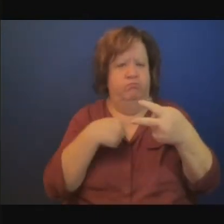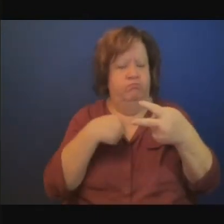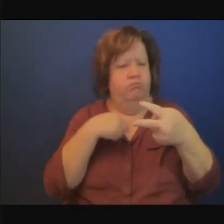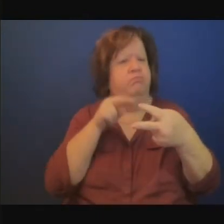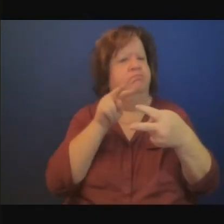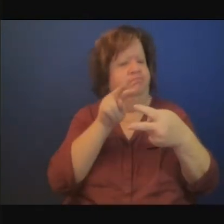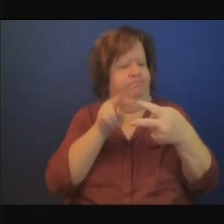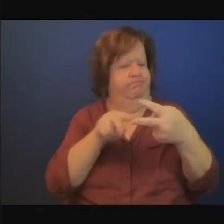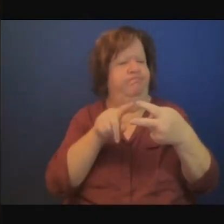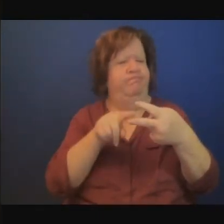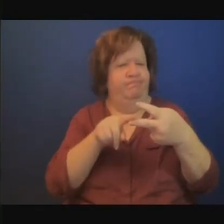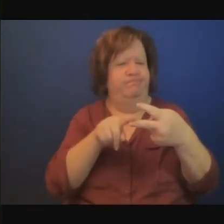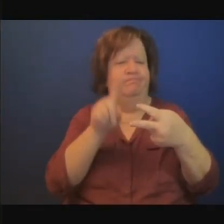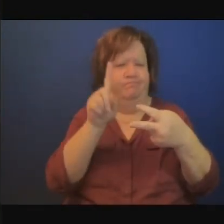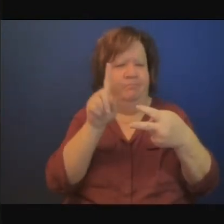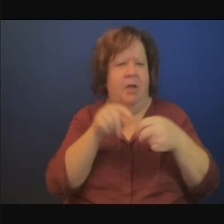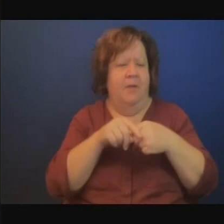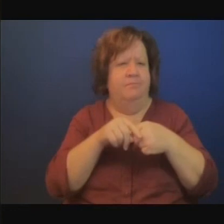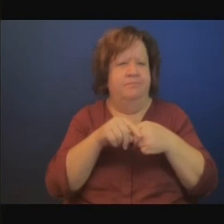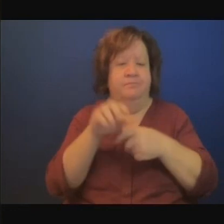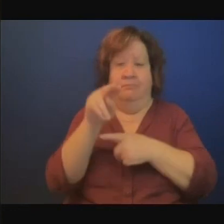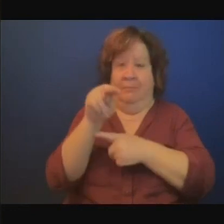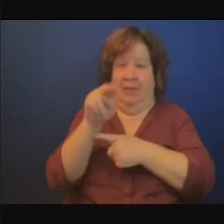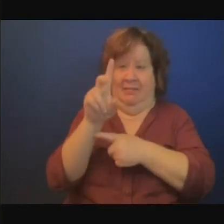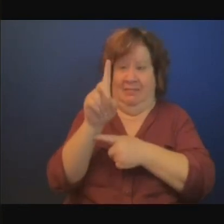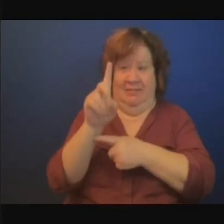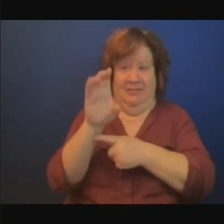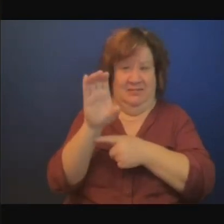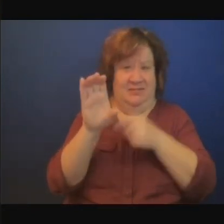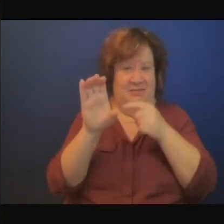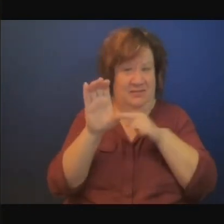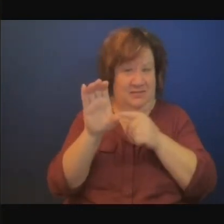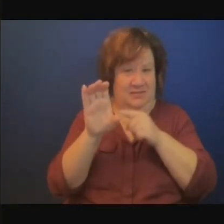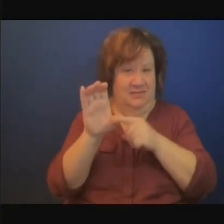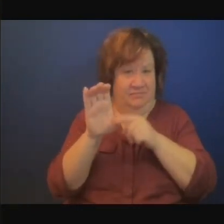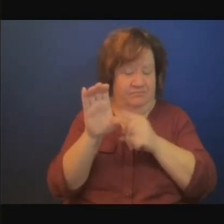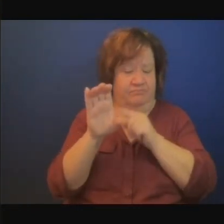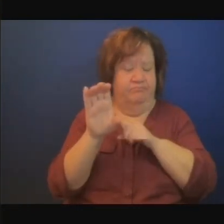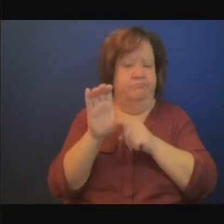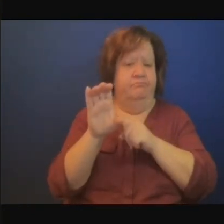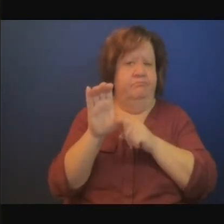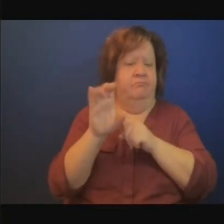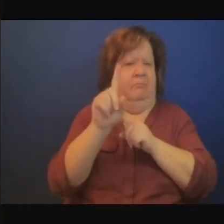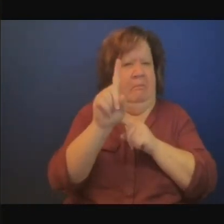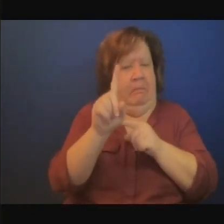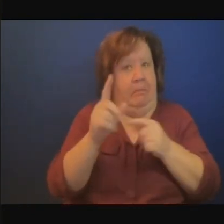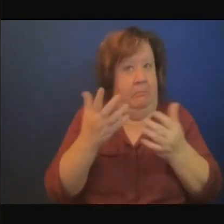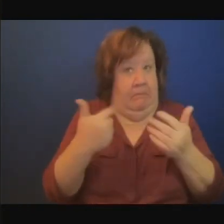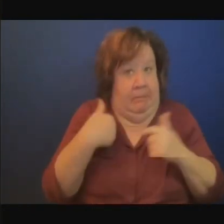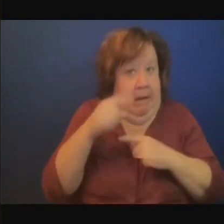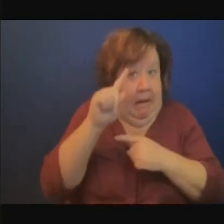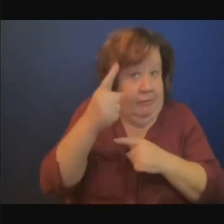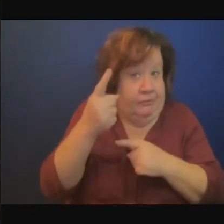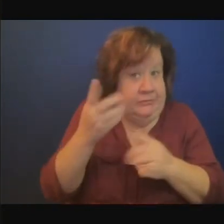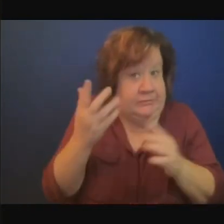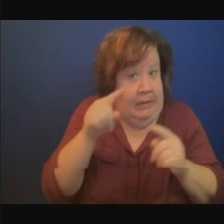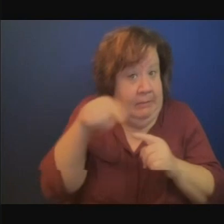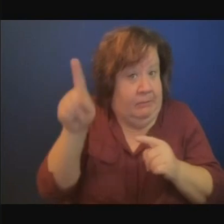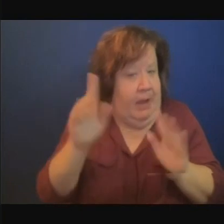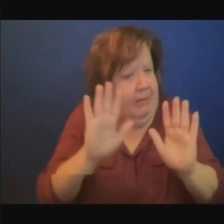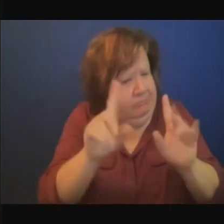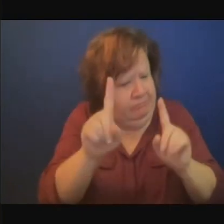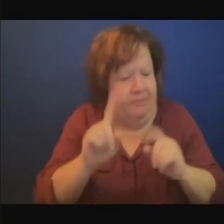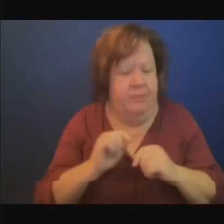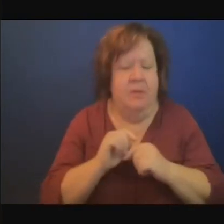CDN si j'ai bien compris ce qui a été dit à propos des CDN les pays prennent des engagements les pays ont établi